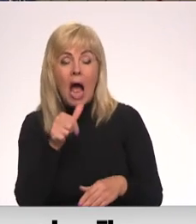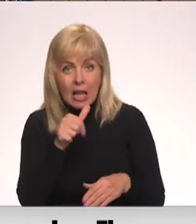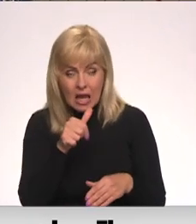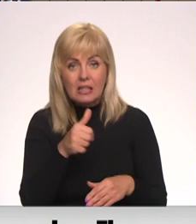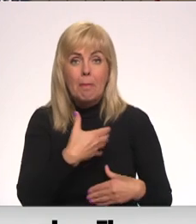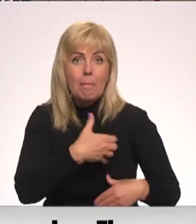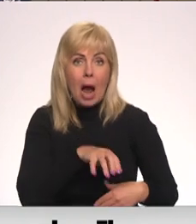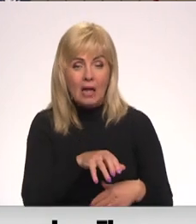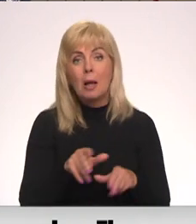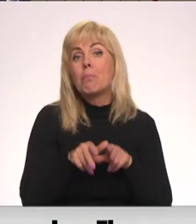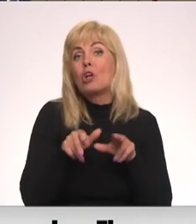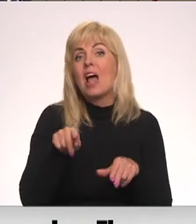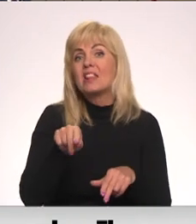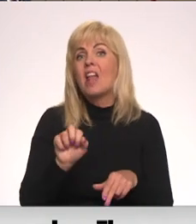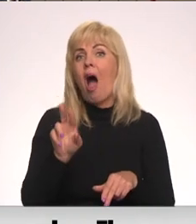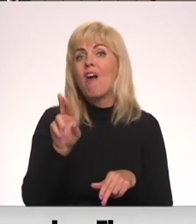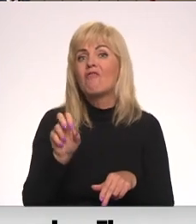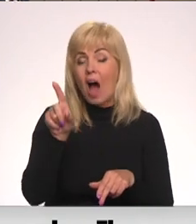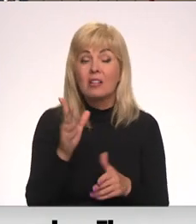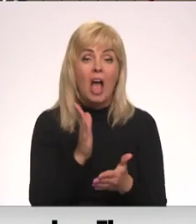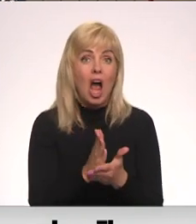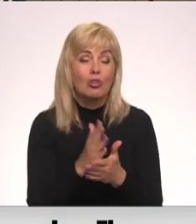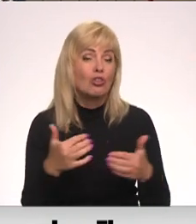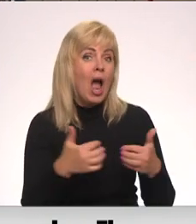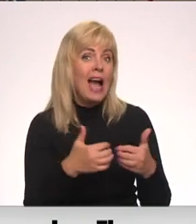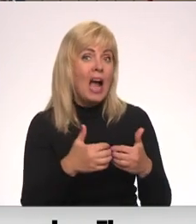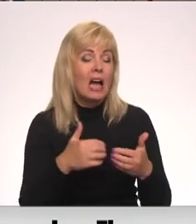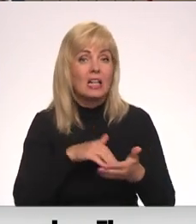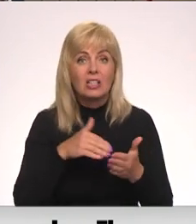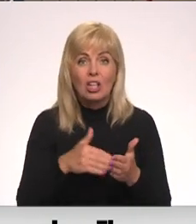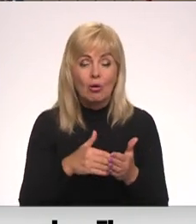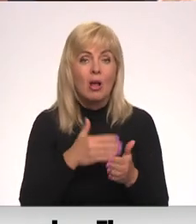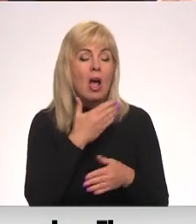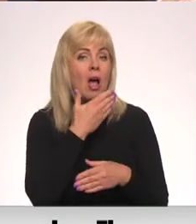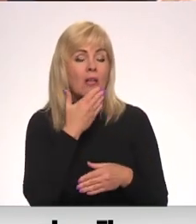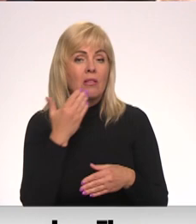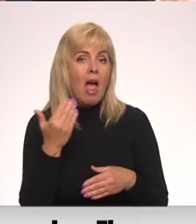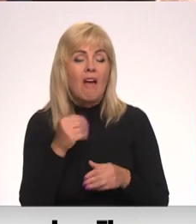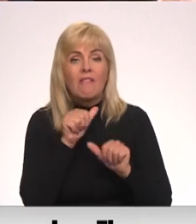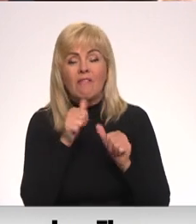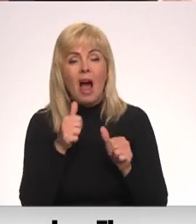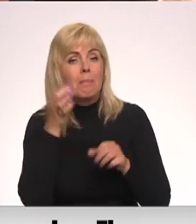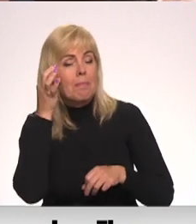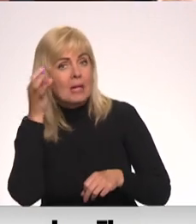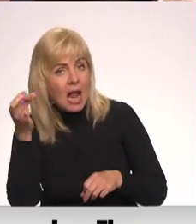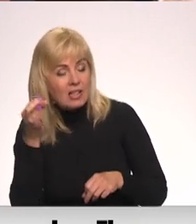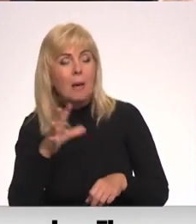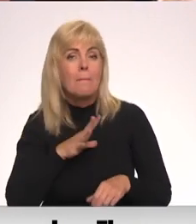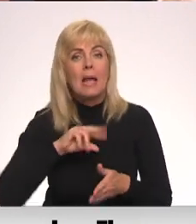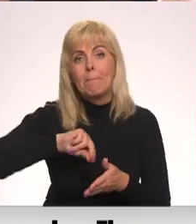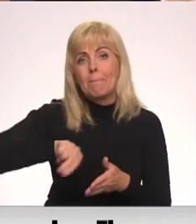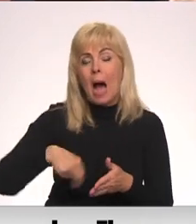priekšstādātājs Edgars Tavars uzsvēra, ka pašlaikā sošā kara situācija prasa nestandarta risinājums, tādēļ bija jāpārskata